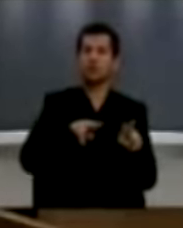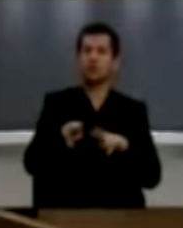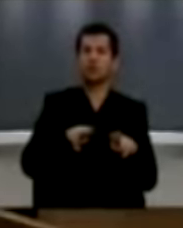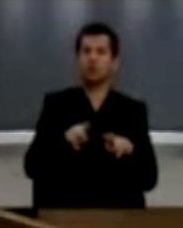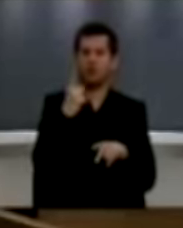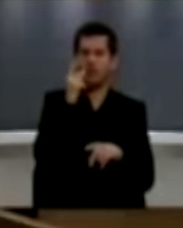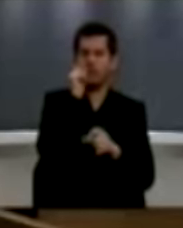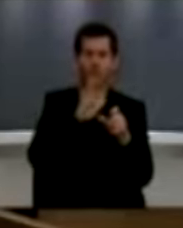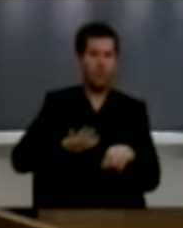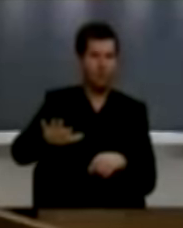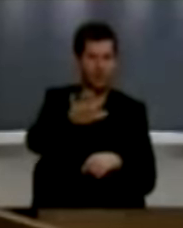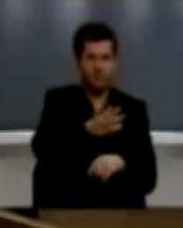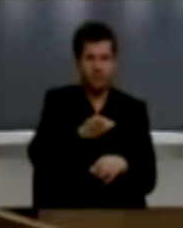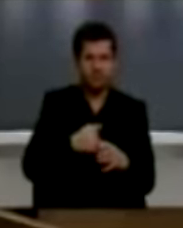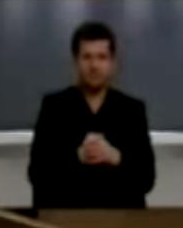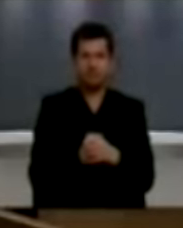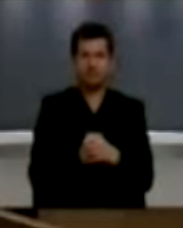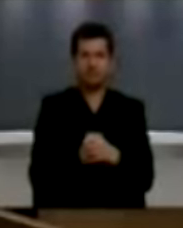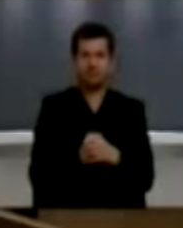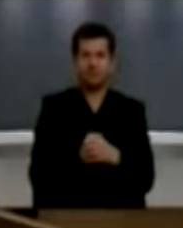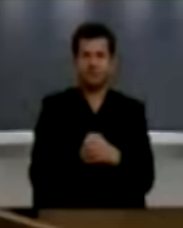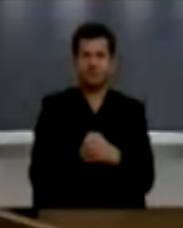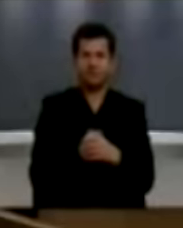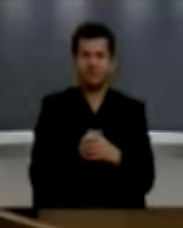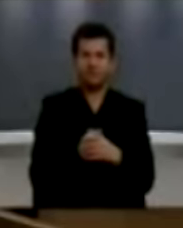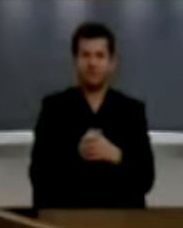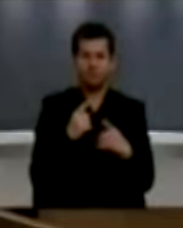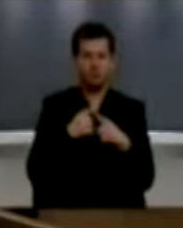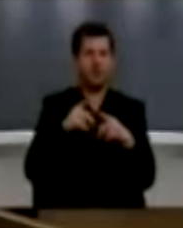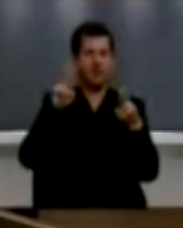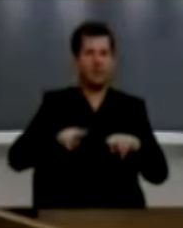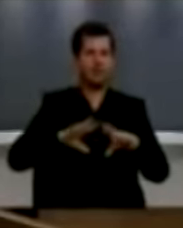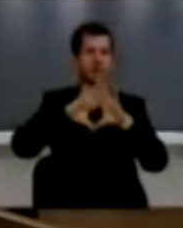të një populli. Ka vetëm drejtësi universale.